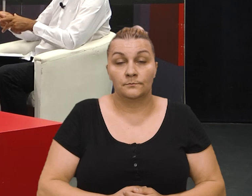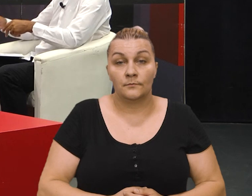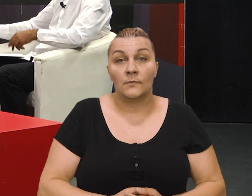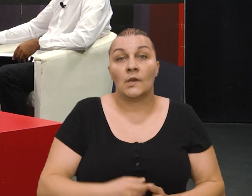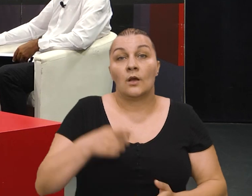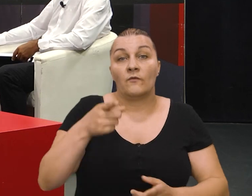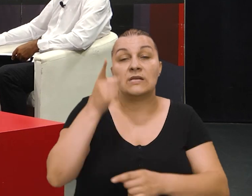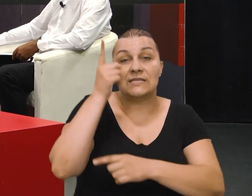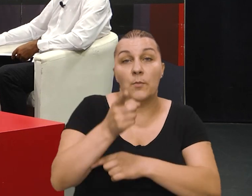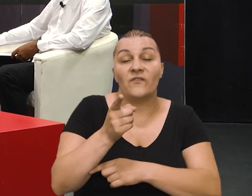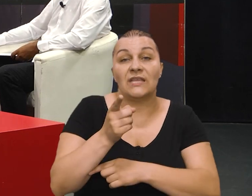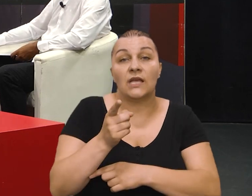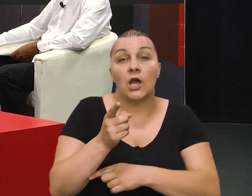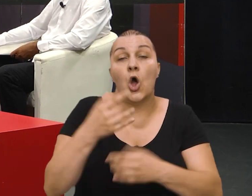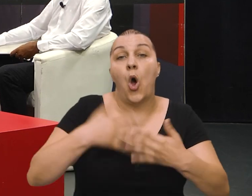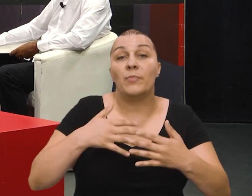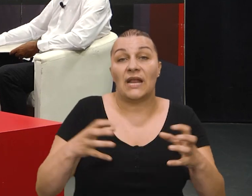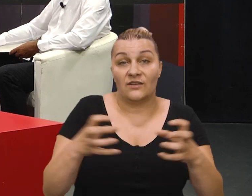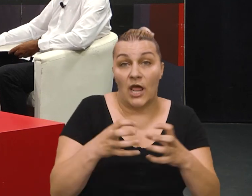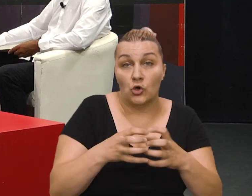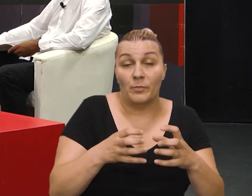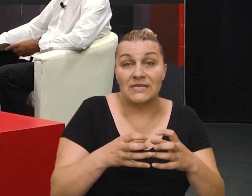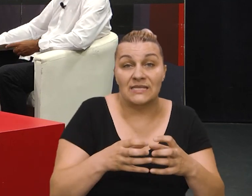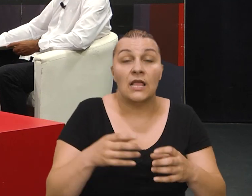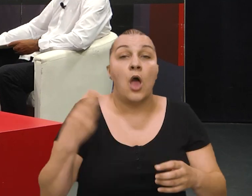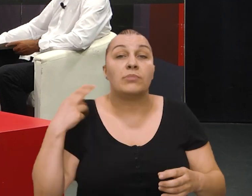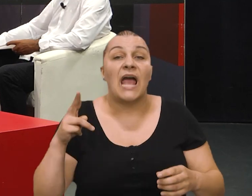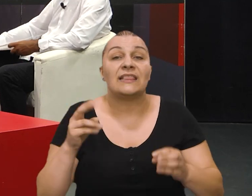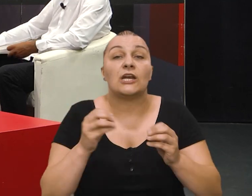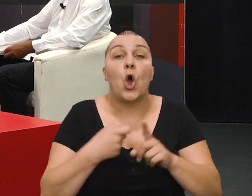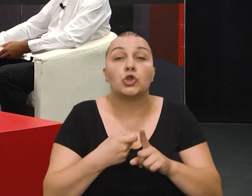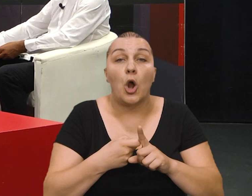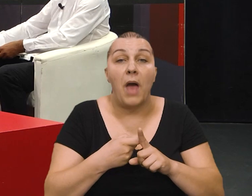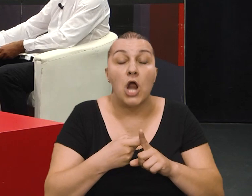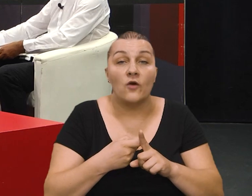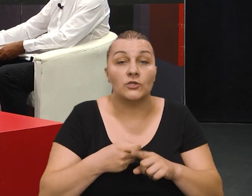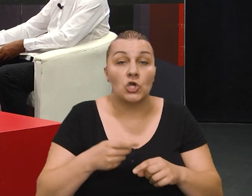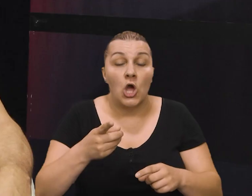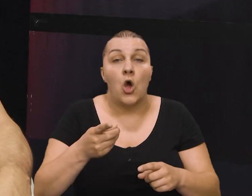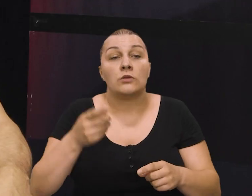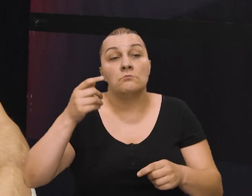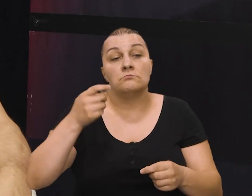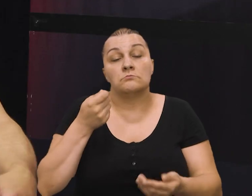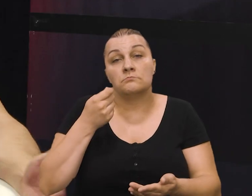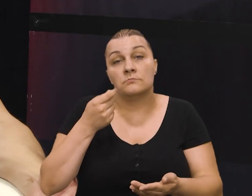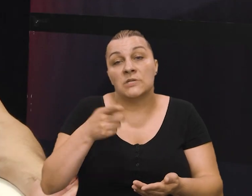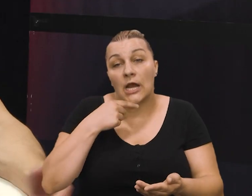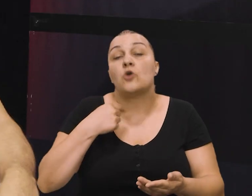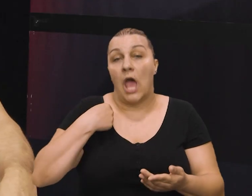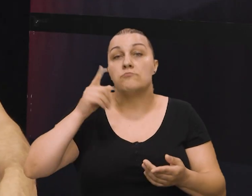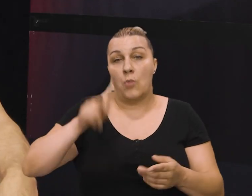tada zapovjednik opretine grupe sinj brigadir Kotromanoviće procijenio da ja mogu